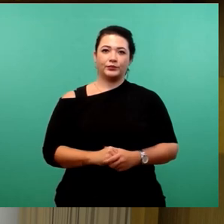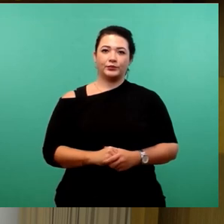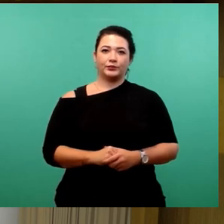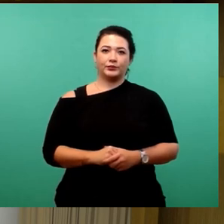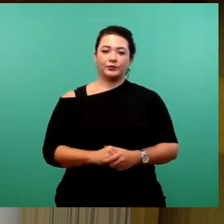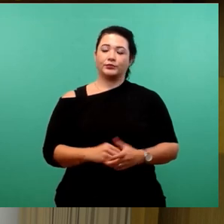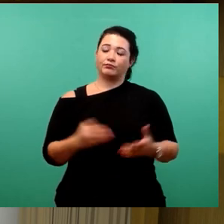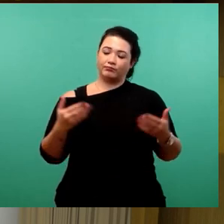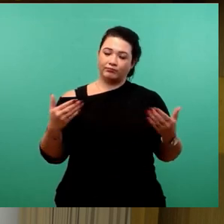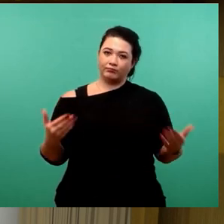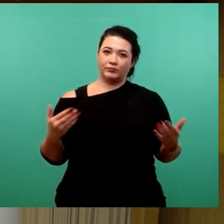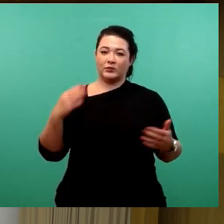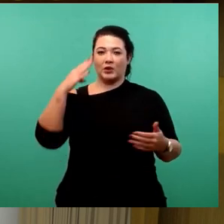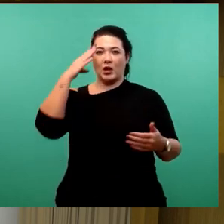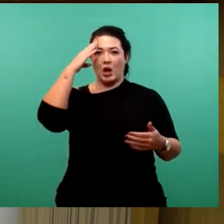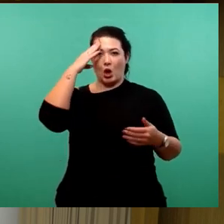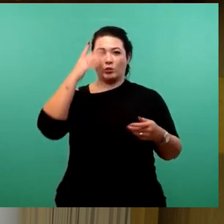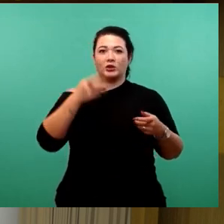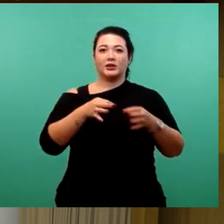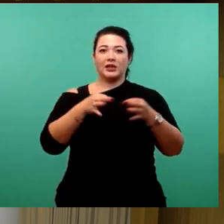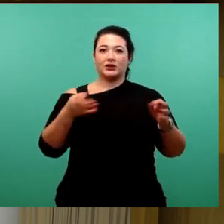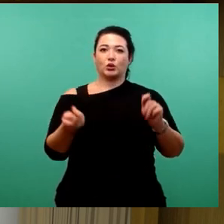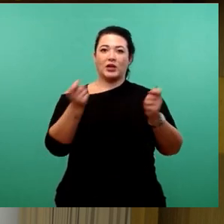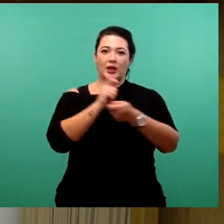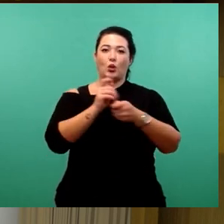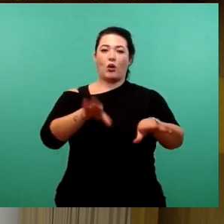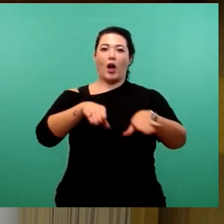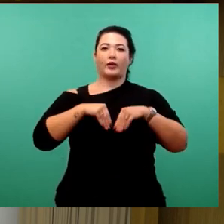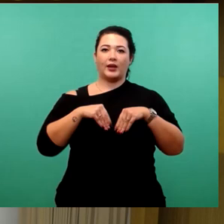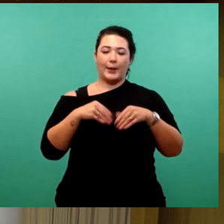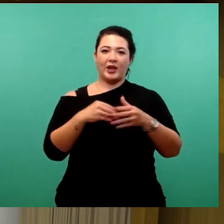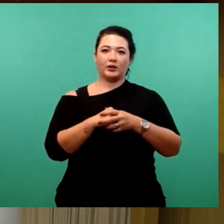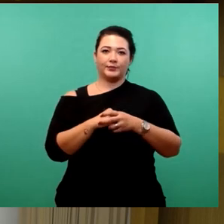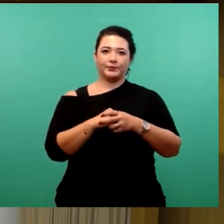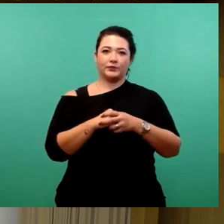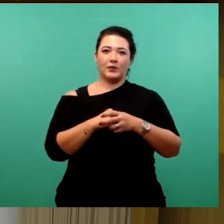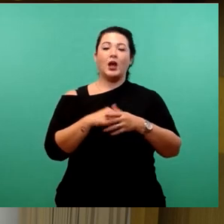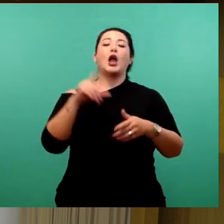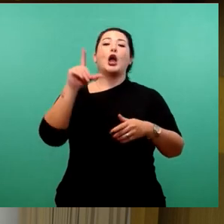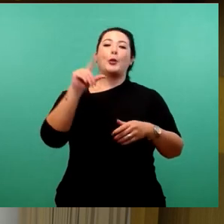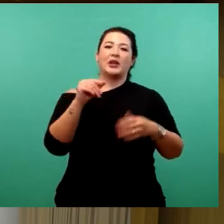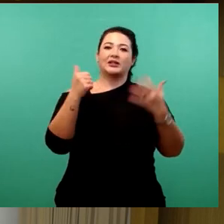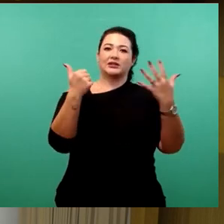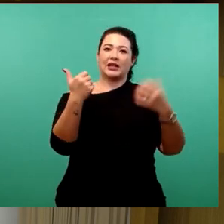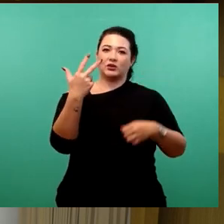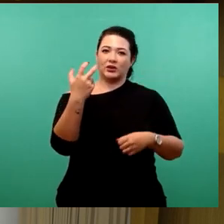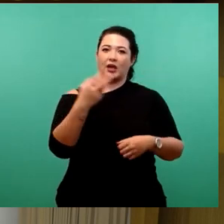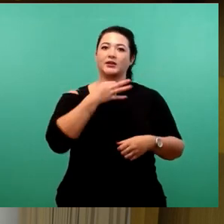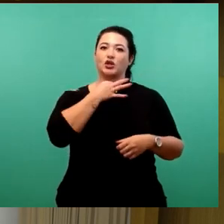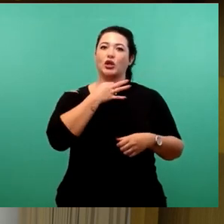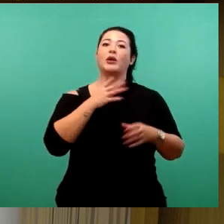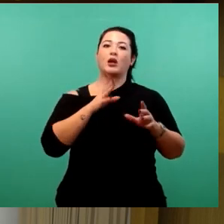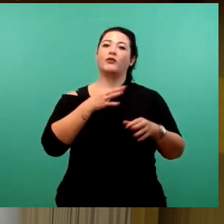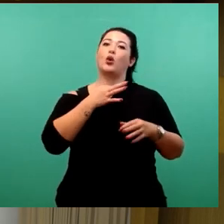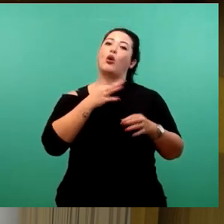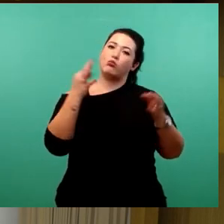Hauptsetzungsänderung angenommen. Es wären mindestens 36 Stimmen notwendig gewesen und